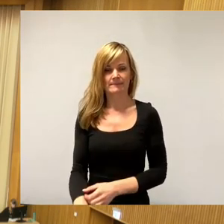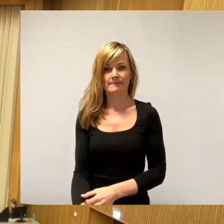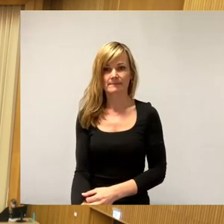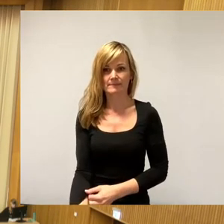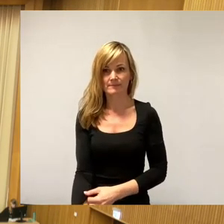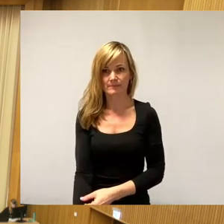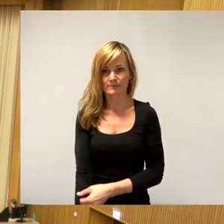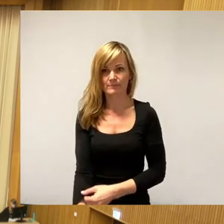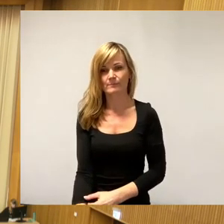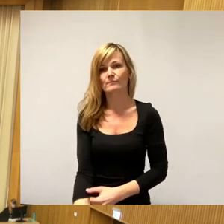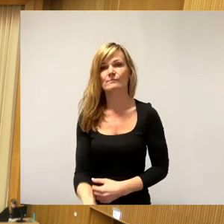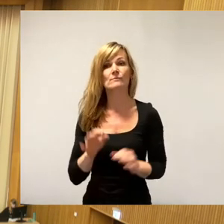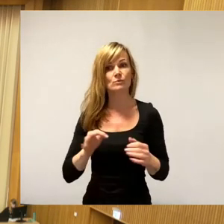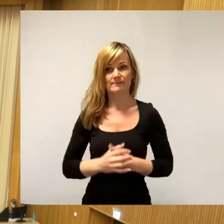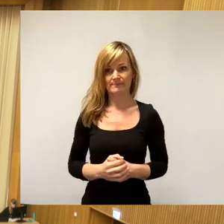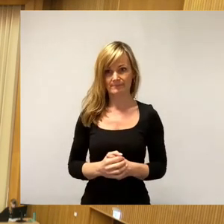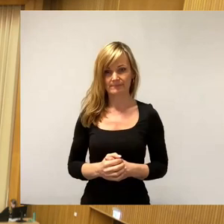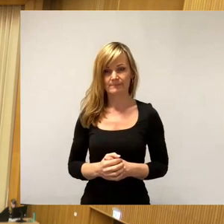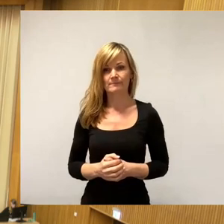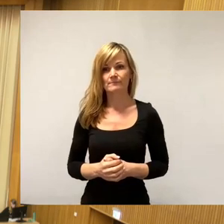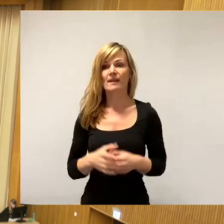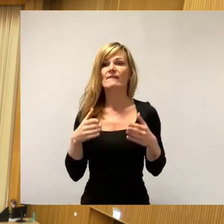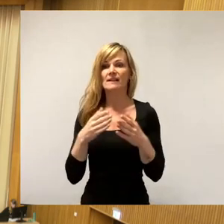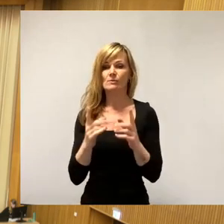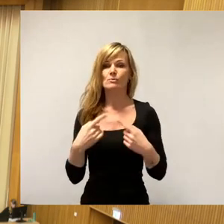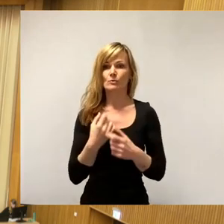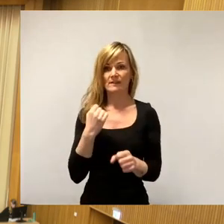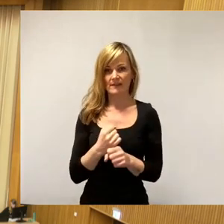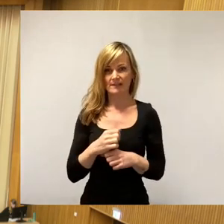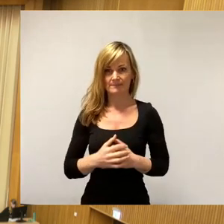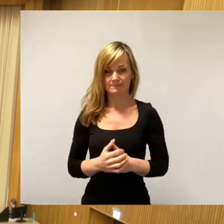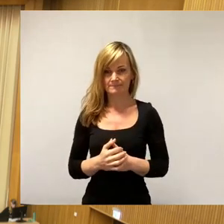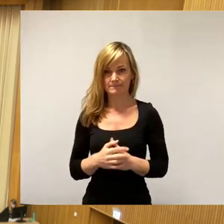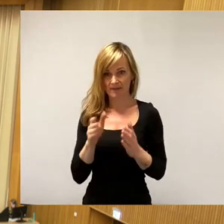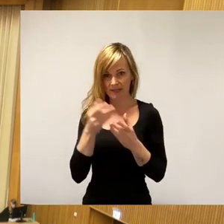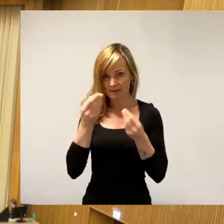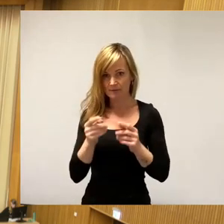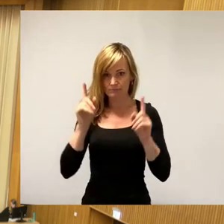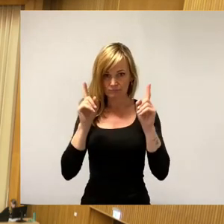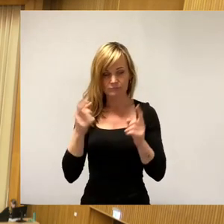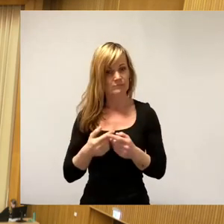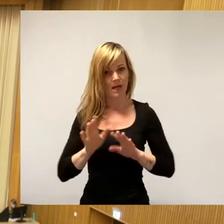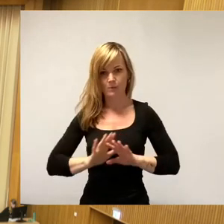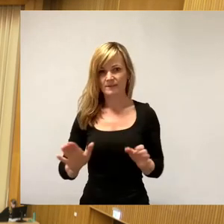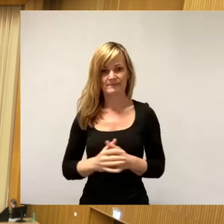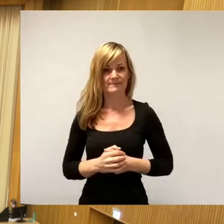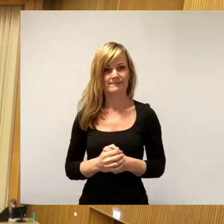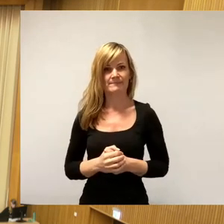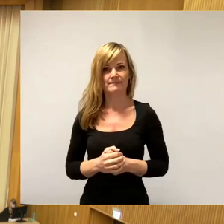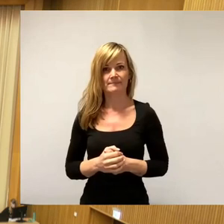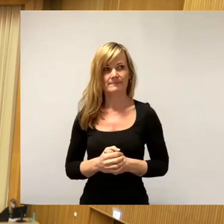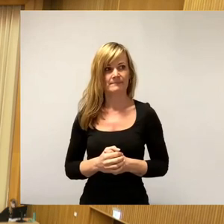Gut. Sind wir erst mal durch, die Fraktionsrunde durch. Gibt es weitere Wortmeldungen? Ist nicht der Fall. Dann